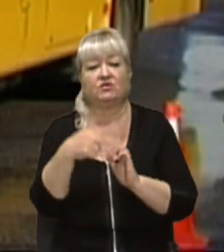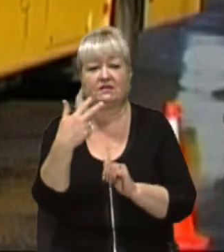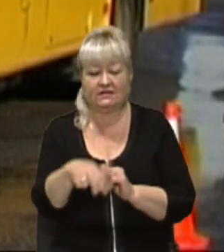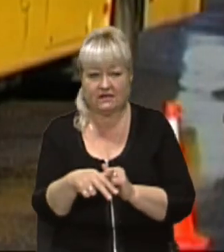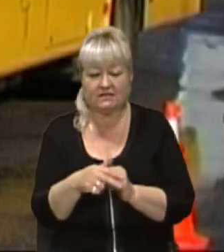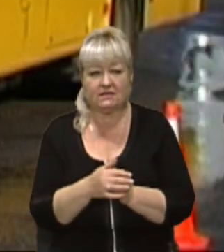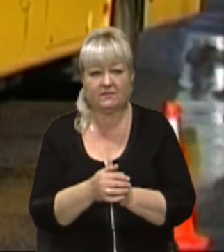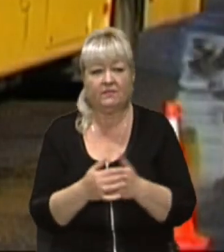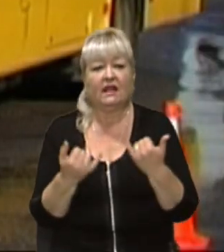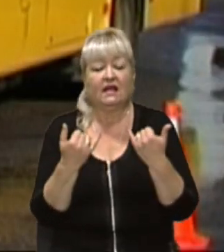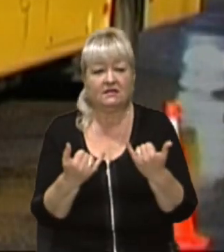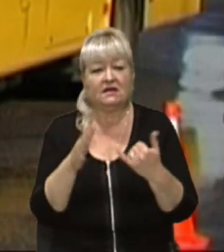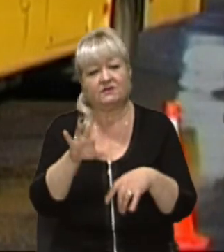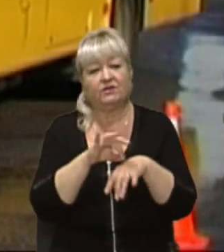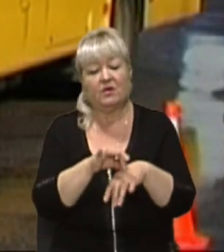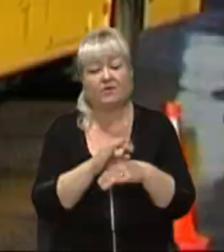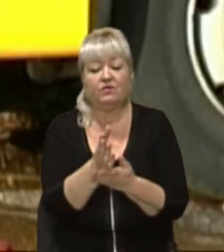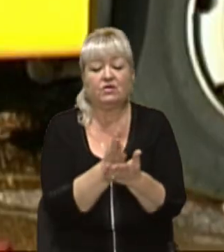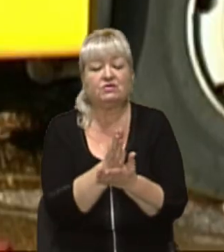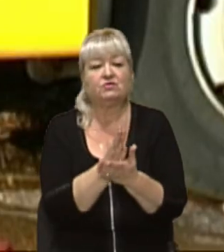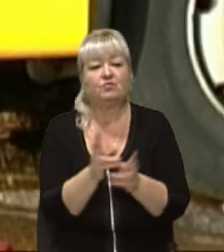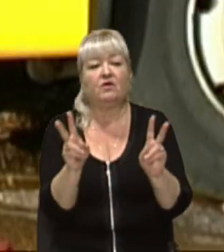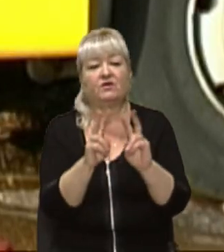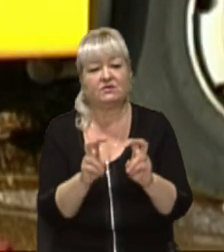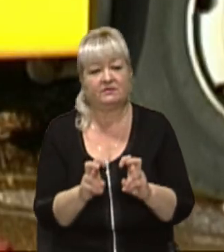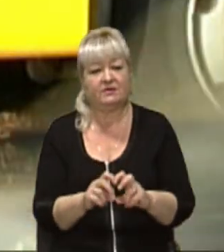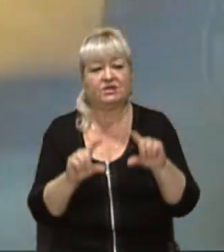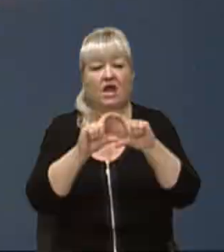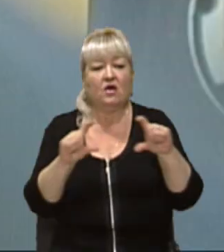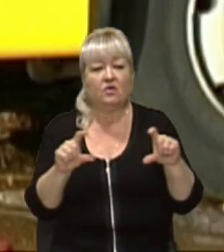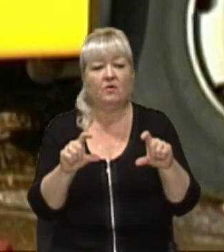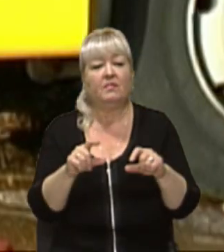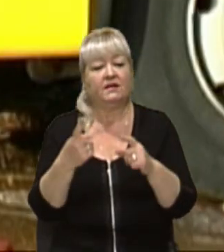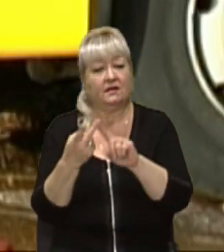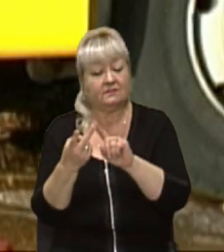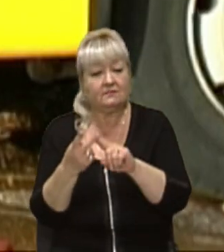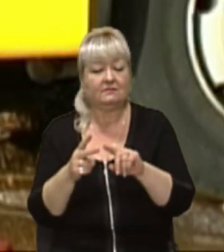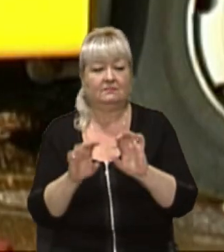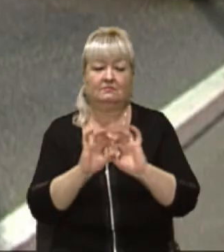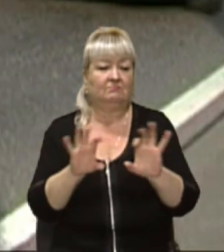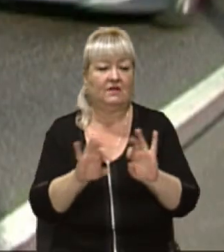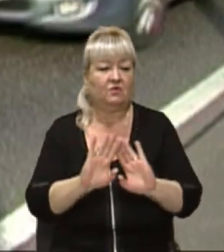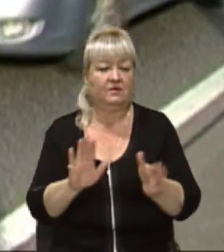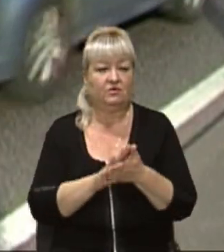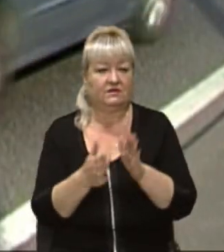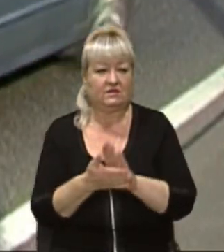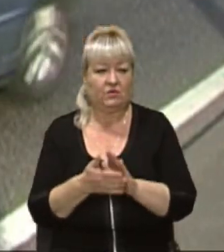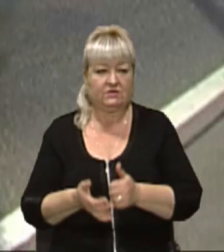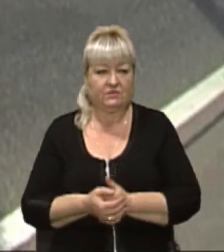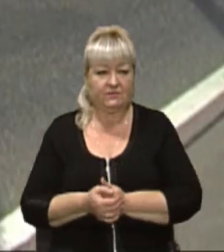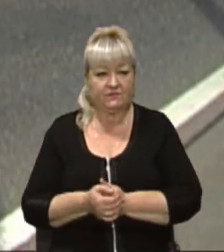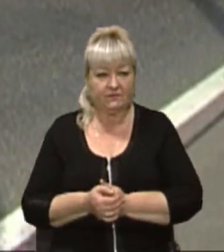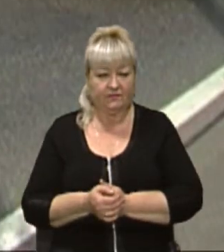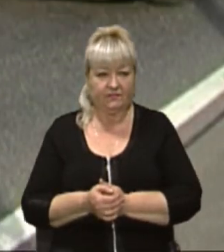Самардака, зараз вони проводять службове розслідування. Компанія Успіх БМ цю ситуацію не коментує. Ірина Ферин,